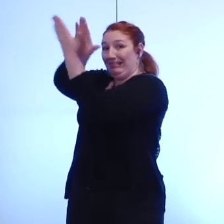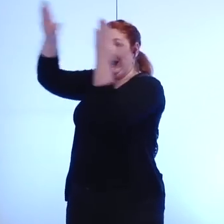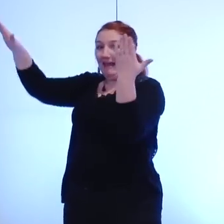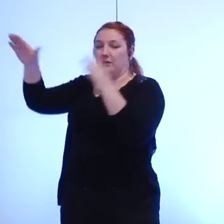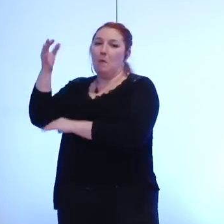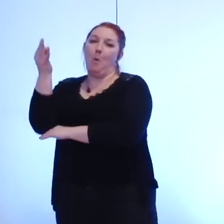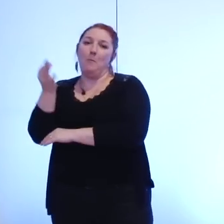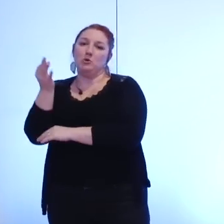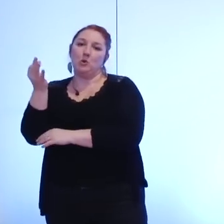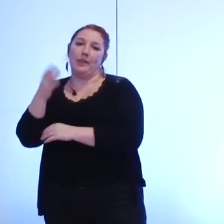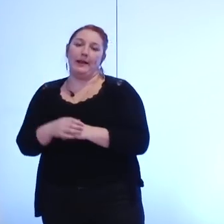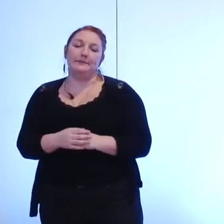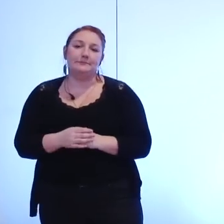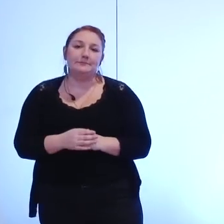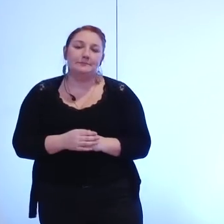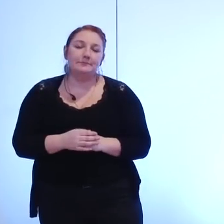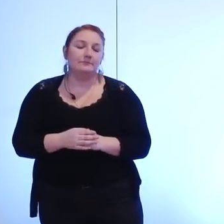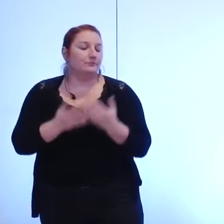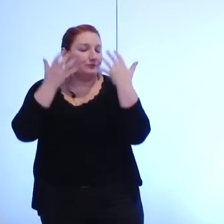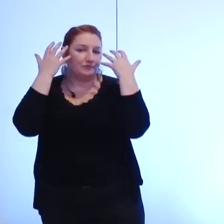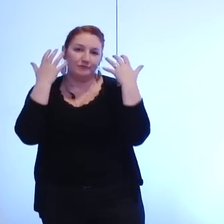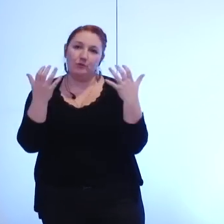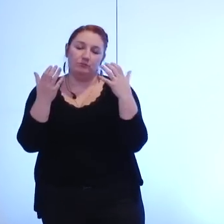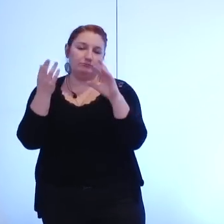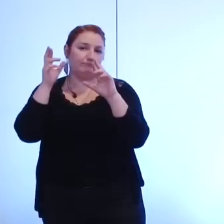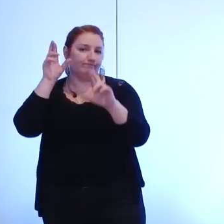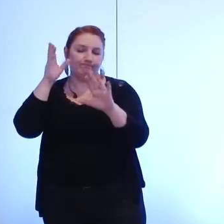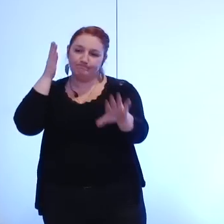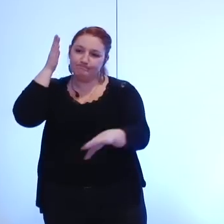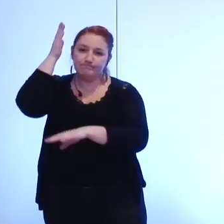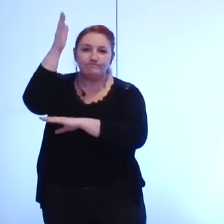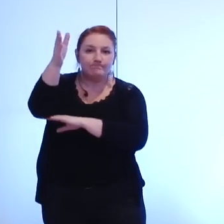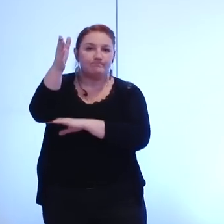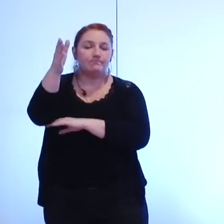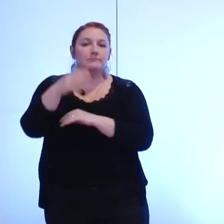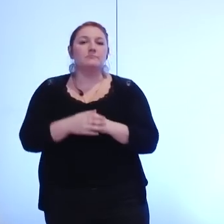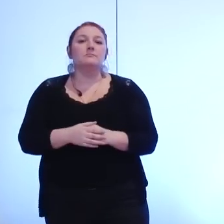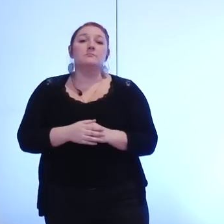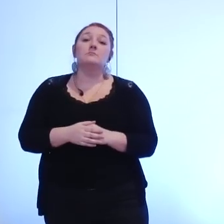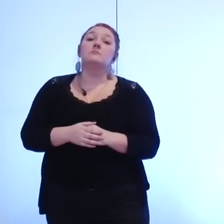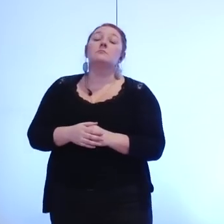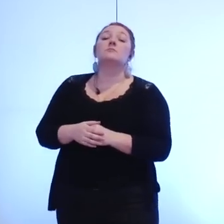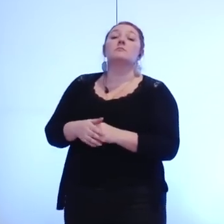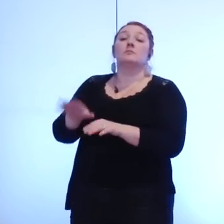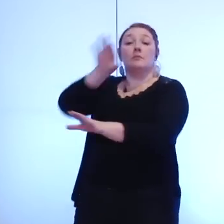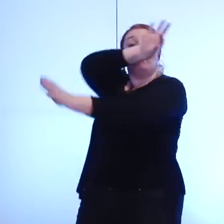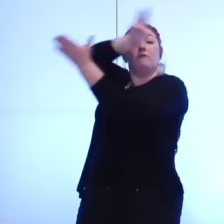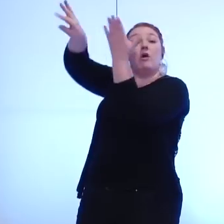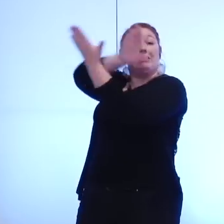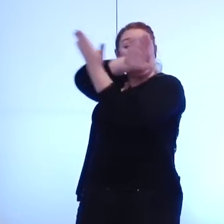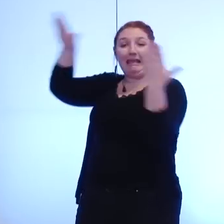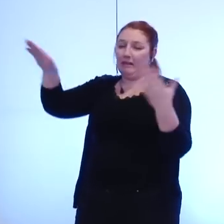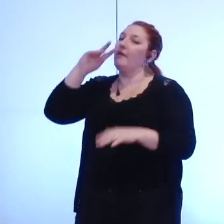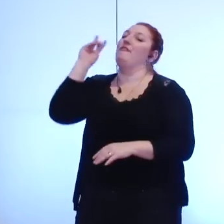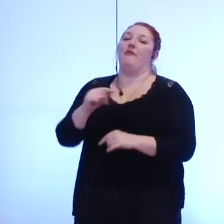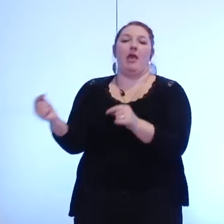proportionnel c'est la condition nécessaire si nous voulons faire émerger un véritable débat démocratique